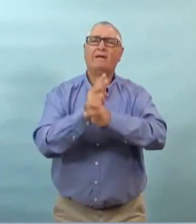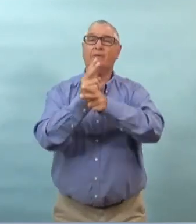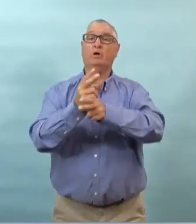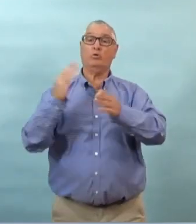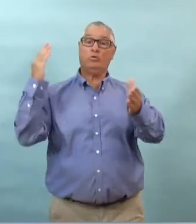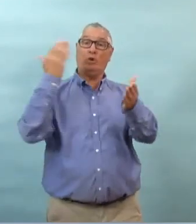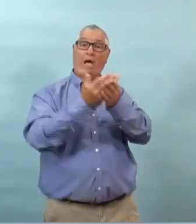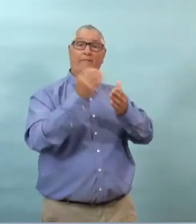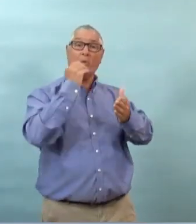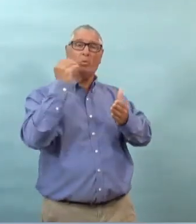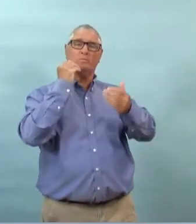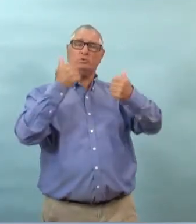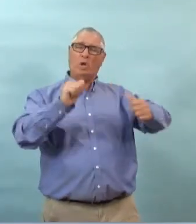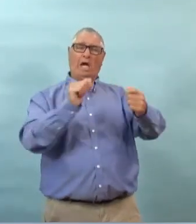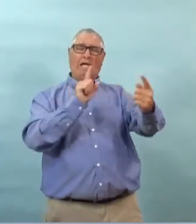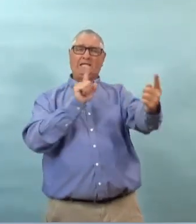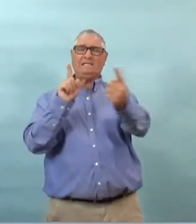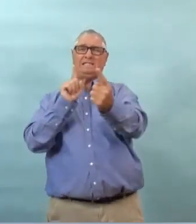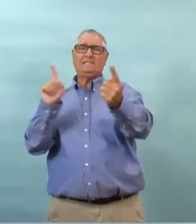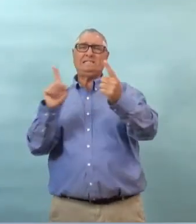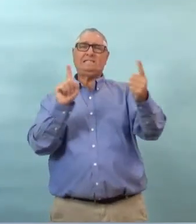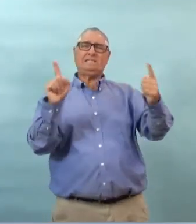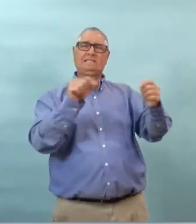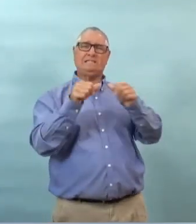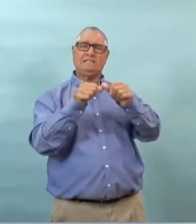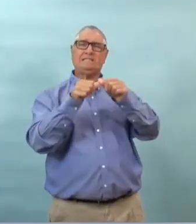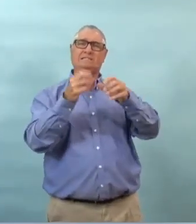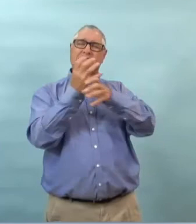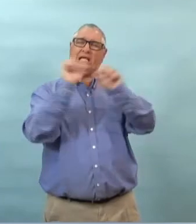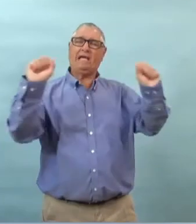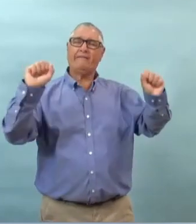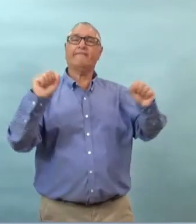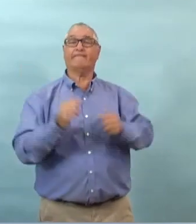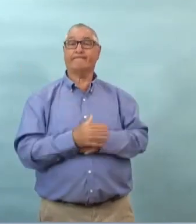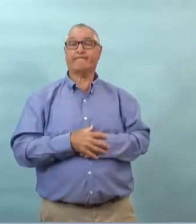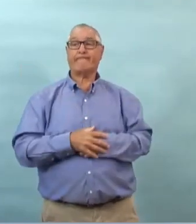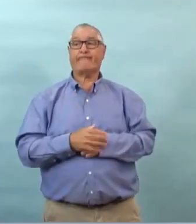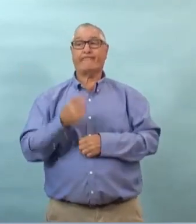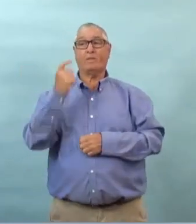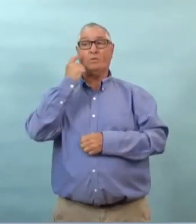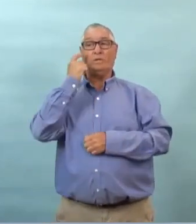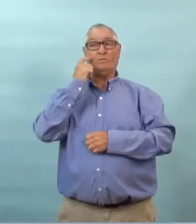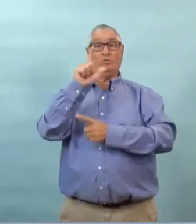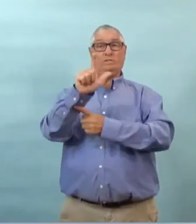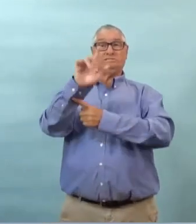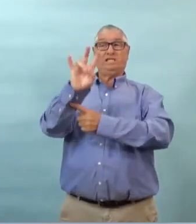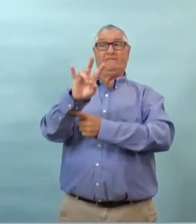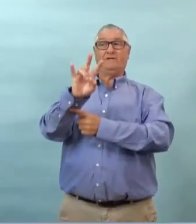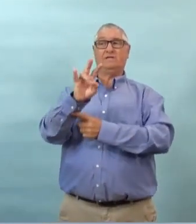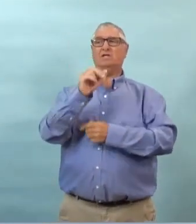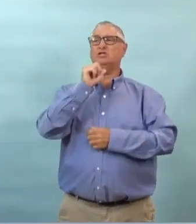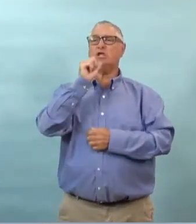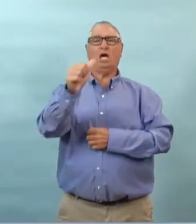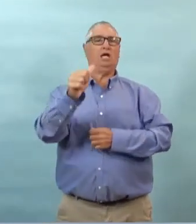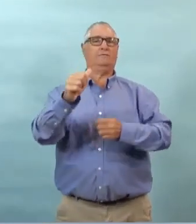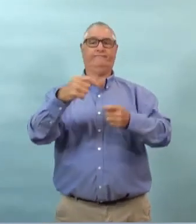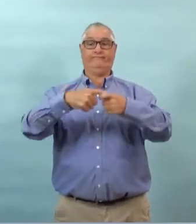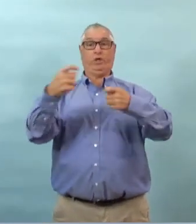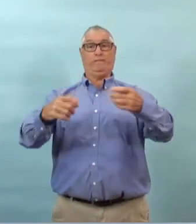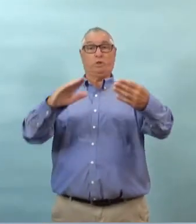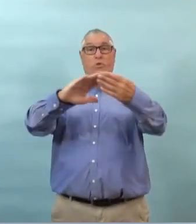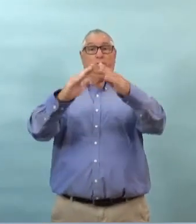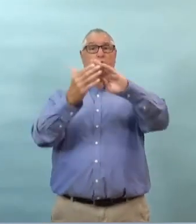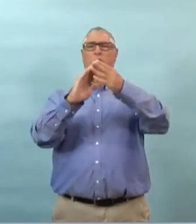maison ça ce sont les types de cas que l'on a vu pendant la fin de semaine donc ça n'est pas